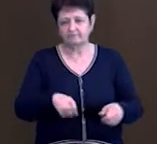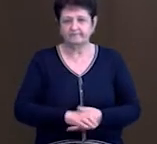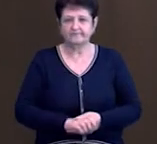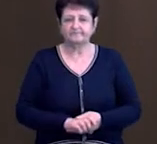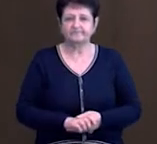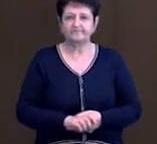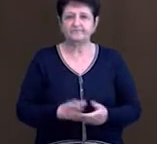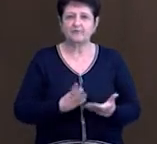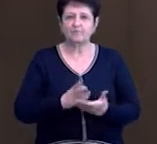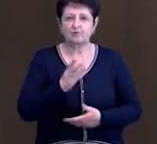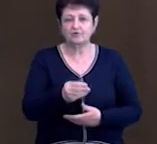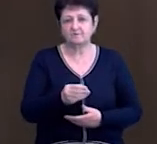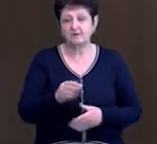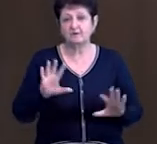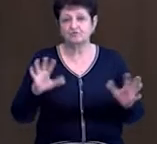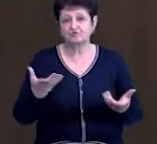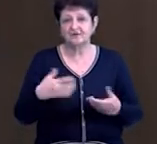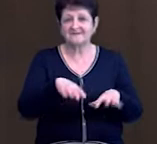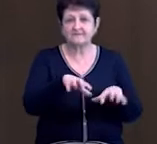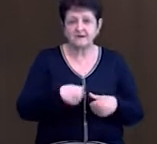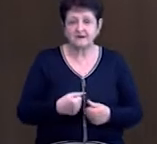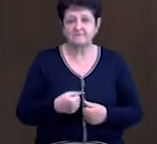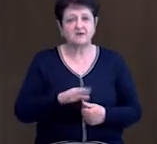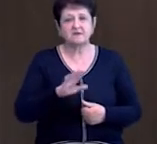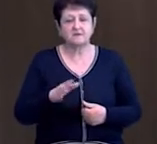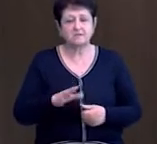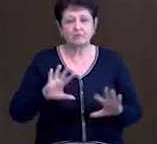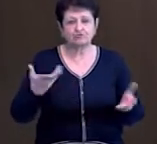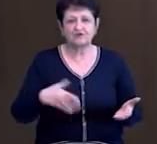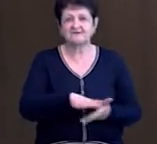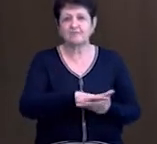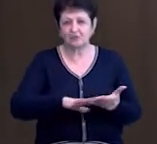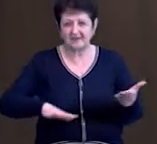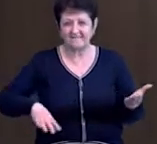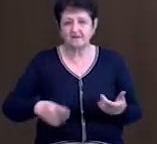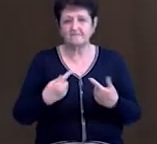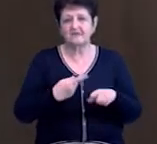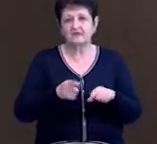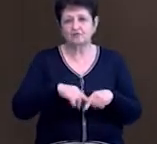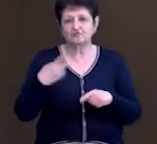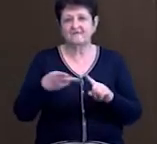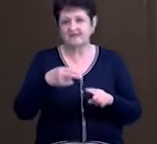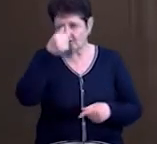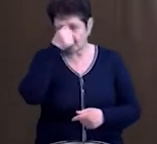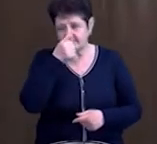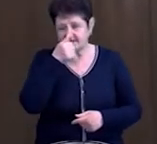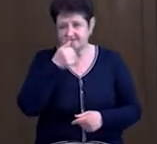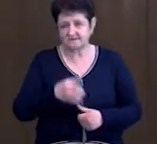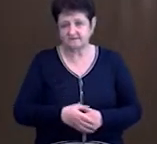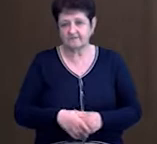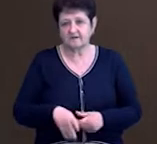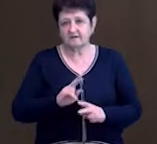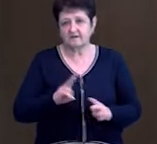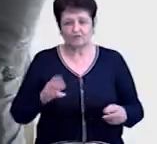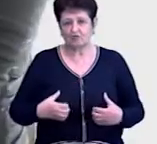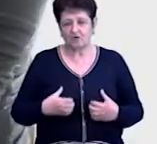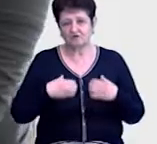Закладываем, плотим, получается забираєм, не получается продлеваєм. Потому що це вже 2-й місяць пошло, це какой-то